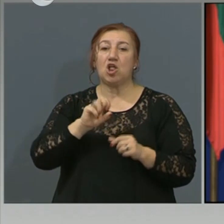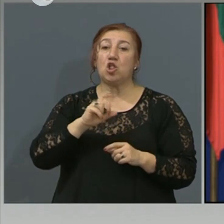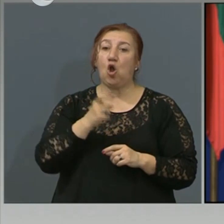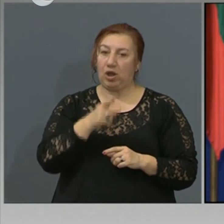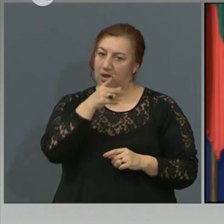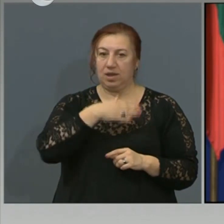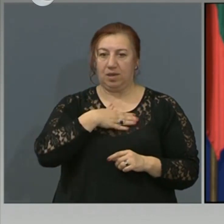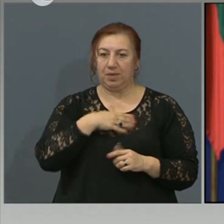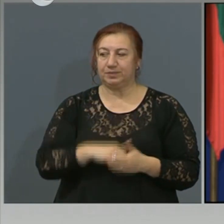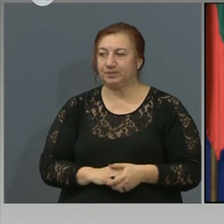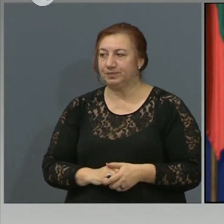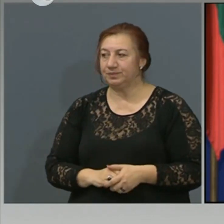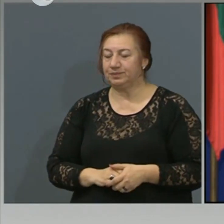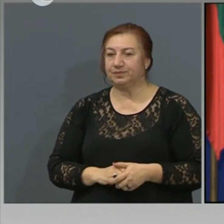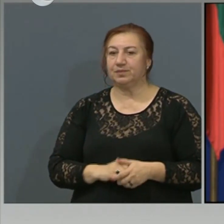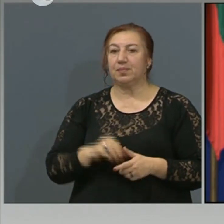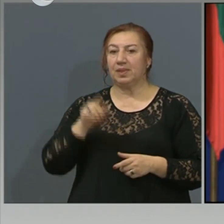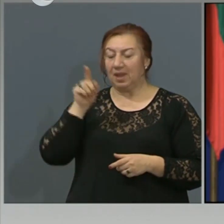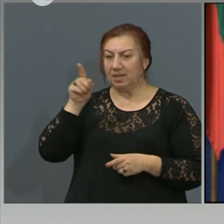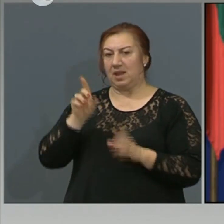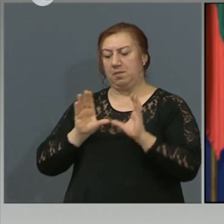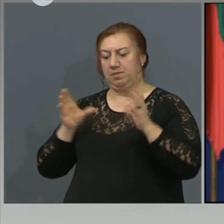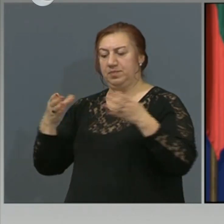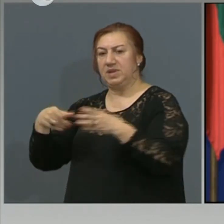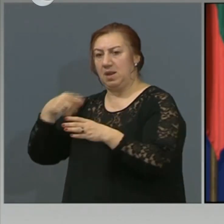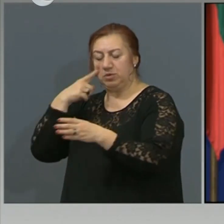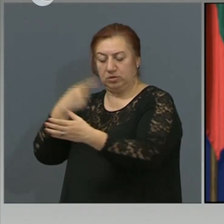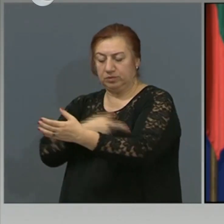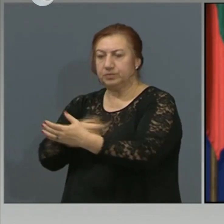Да. Там целият персонал е изследвано.